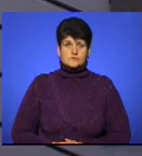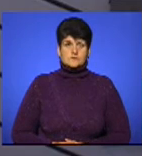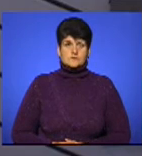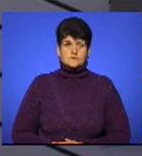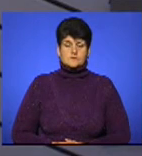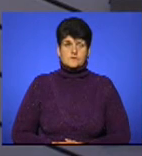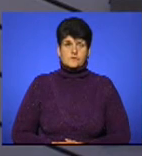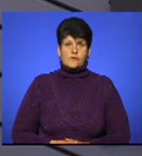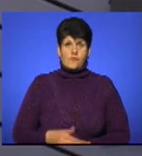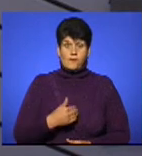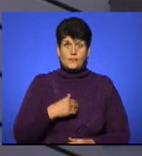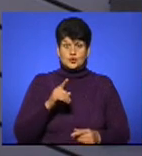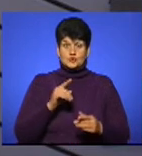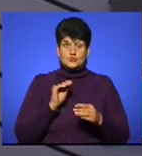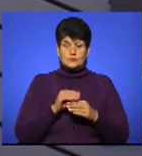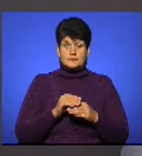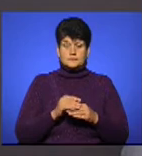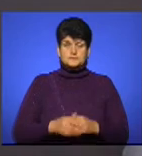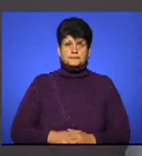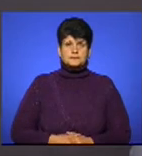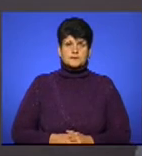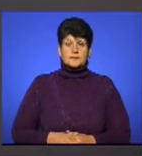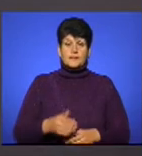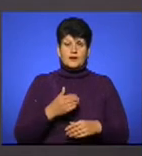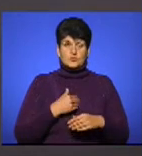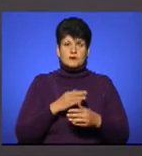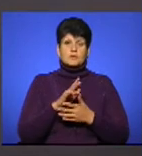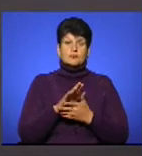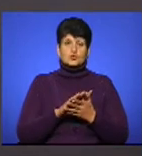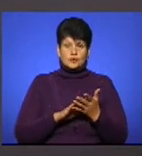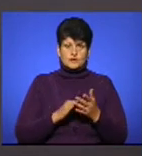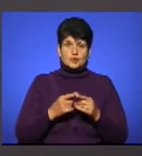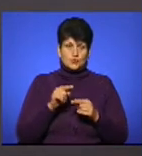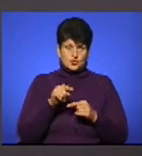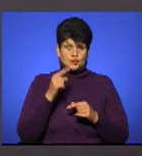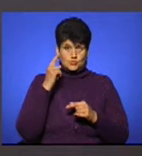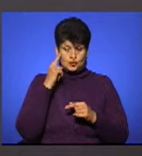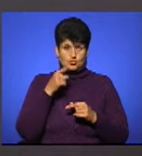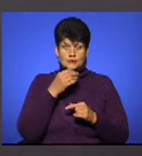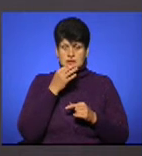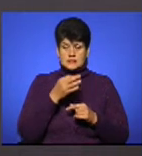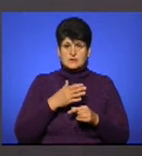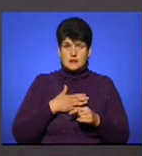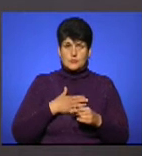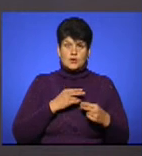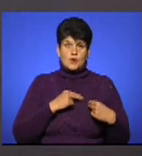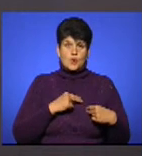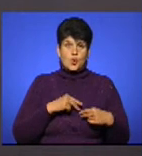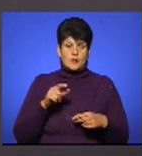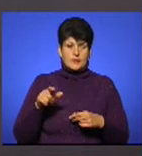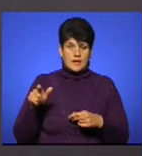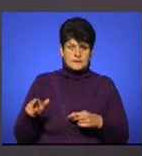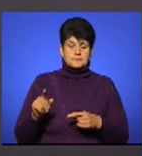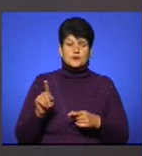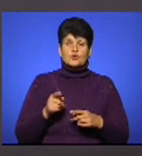Можливо, хочете щось додати? Так, я хотів би продовжувати ту думку, яку висловила моя колега стосовно того,